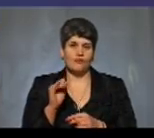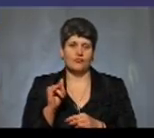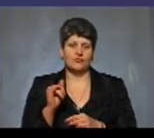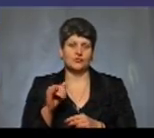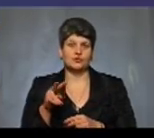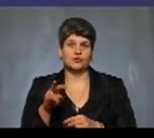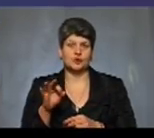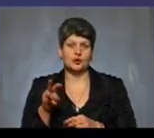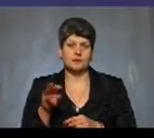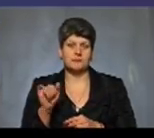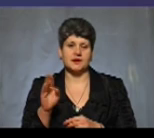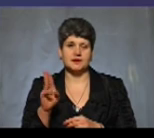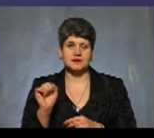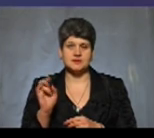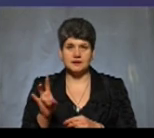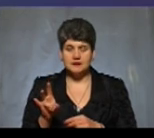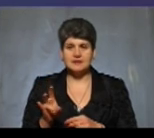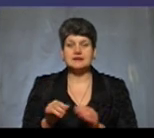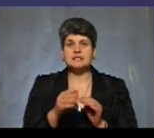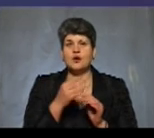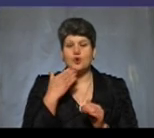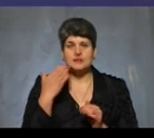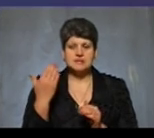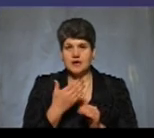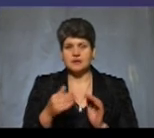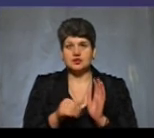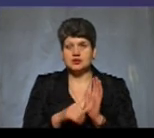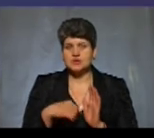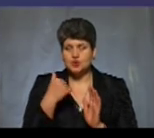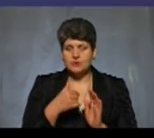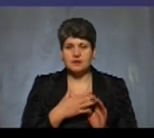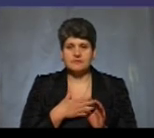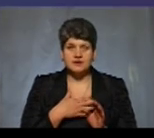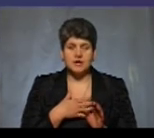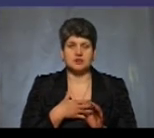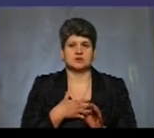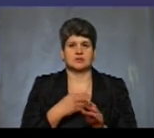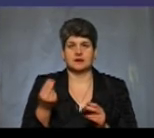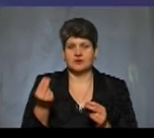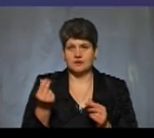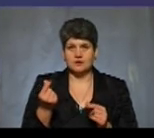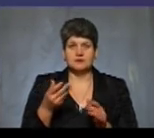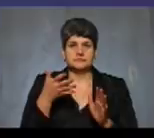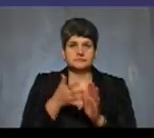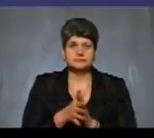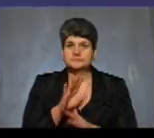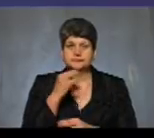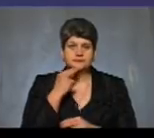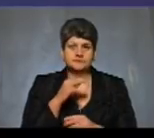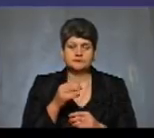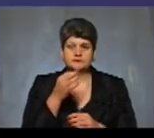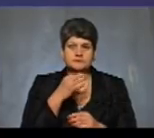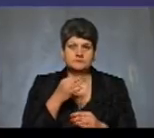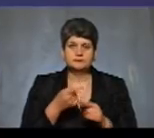п'ять років 3,6 мільярда із наших з вами кишень пішло на неефективні ліки. Цих грошей